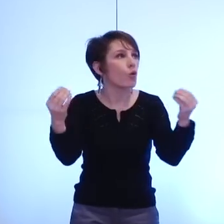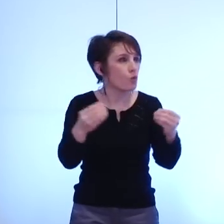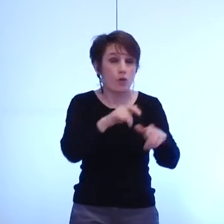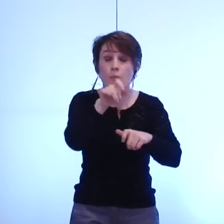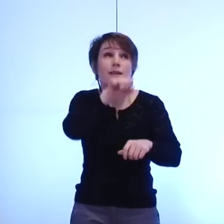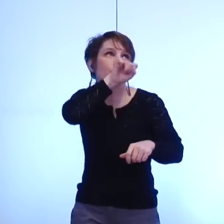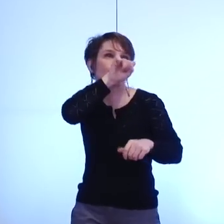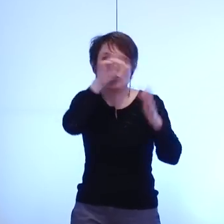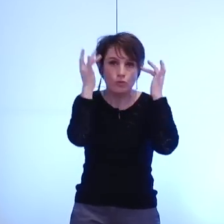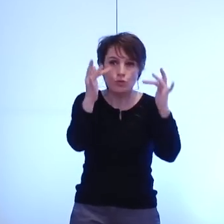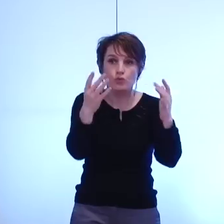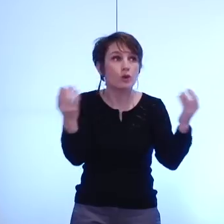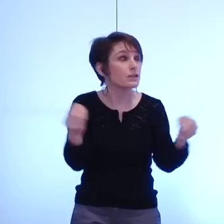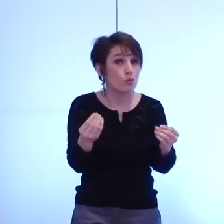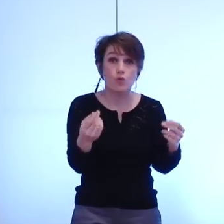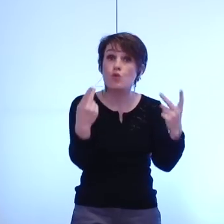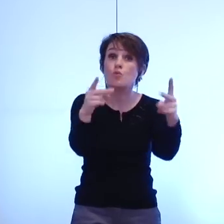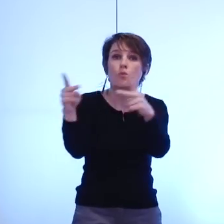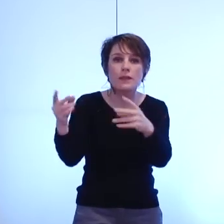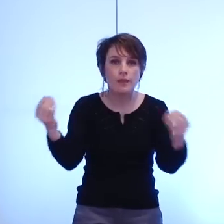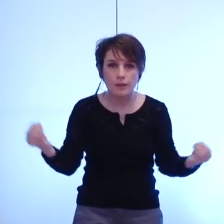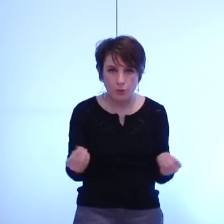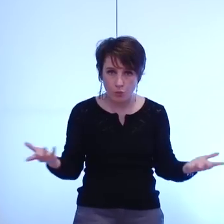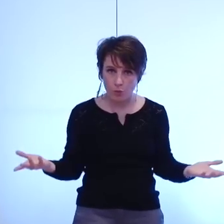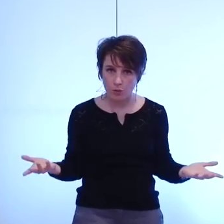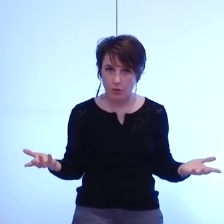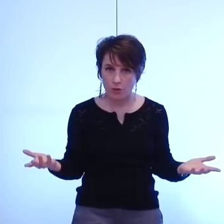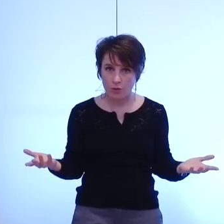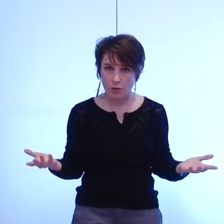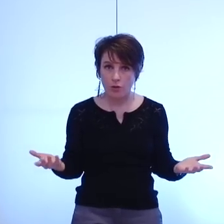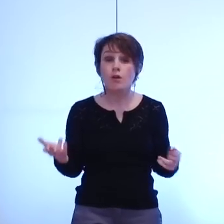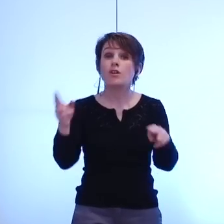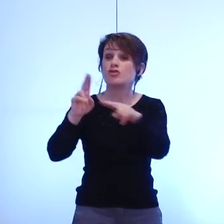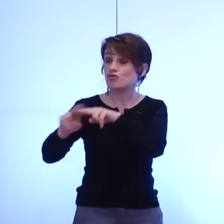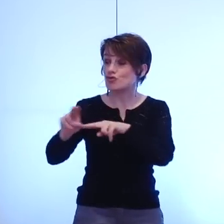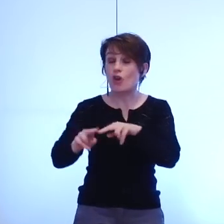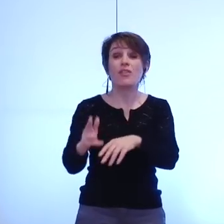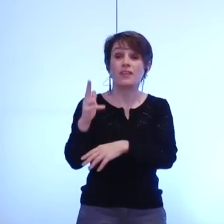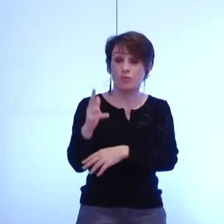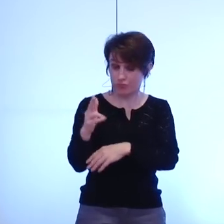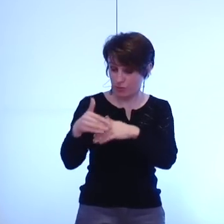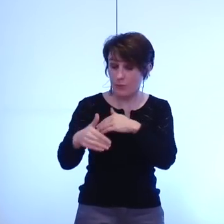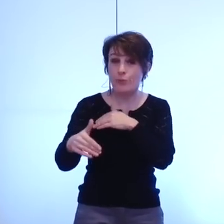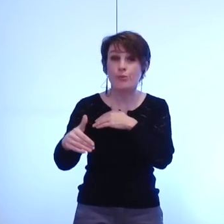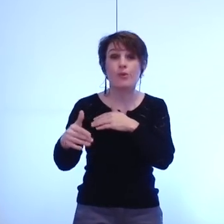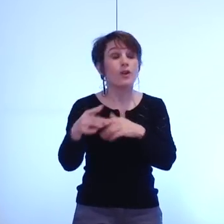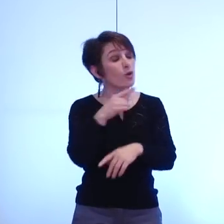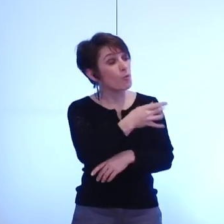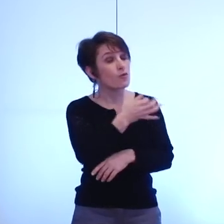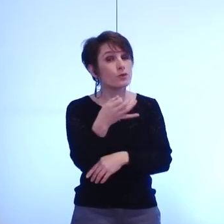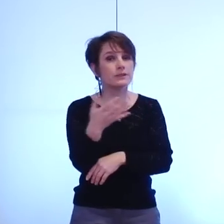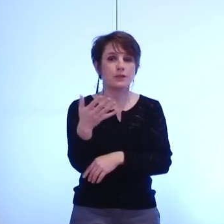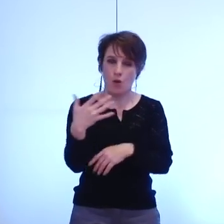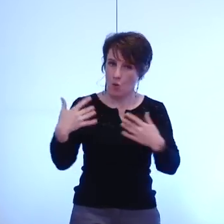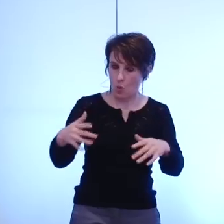la culture tout simplement le public. Dans le lancement de ce chantier vous annoncez comme préalable que ce secteur est